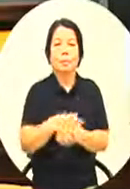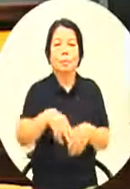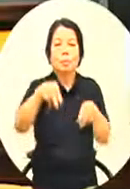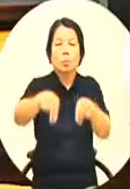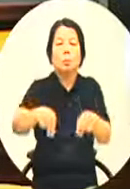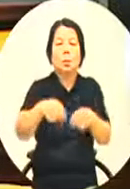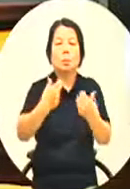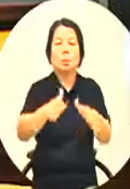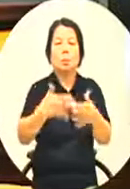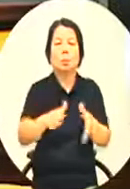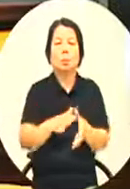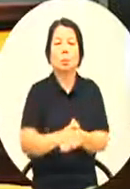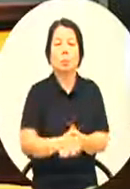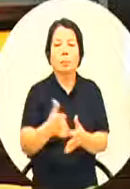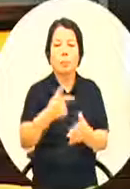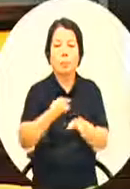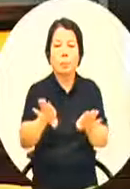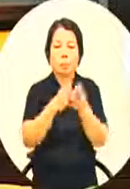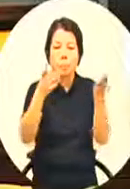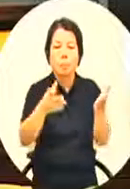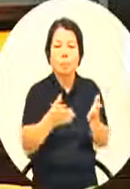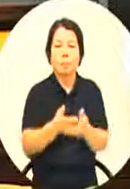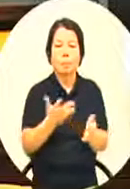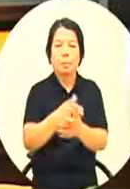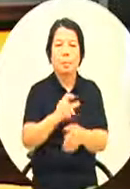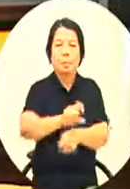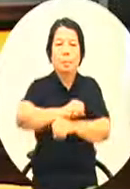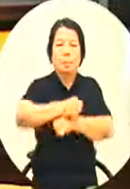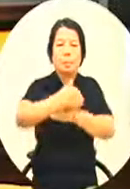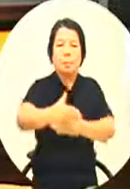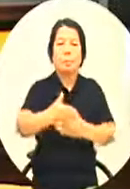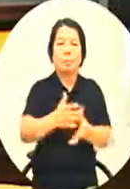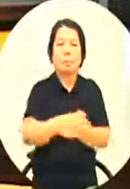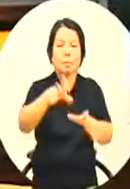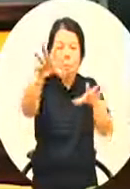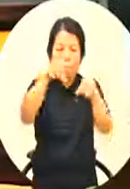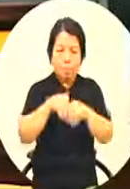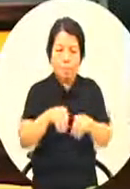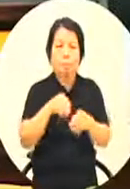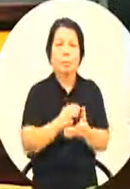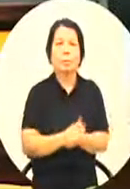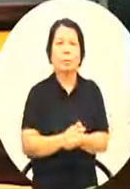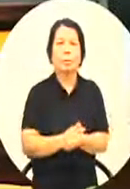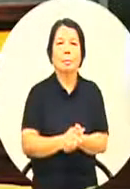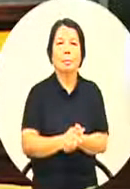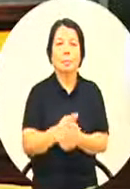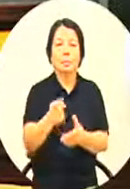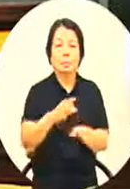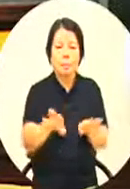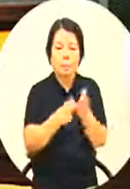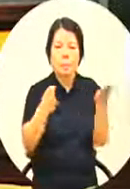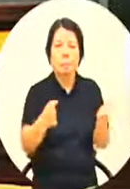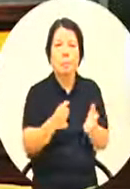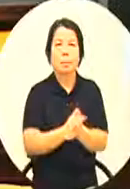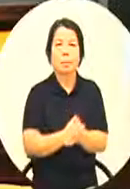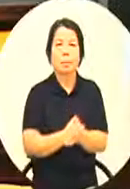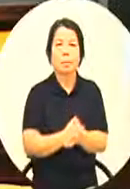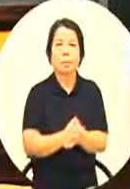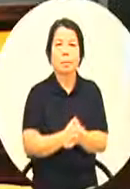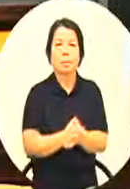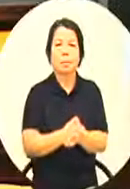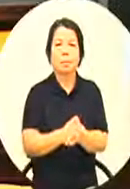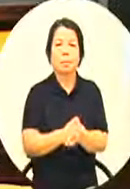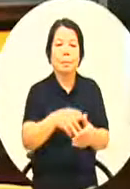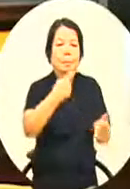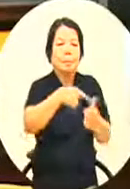那个部分先开放的很好的课程你先把它抓下来先就开始开始让给